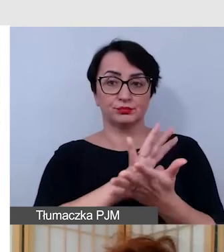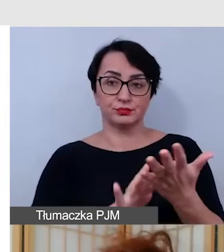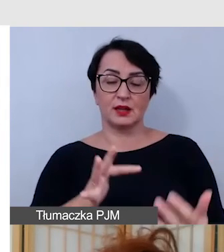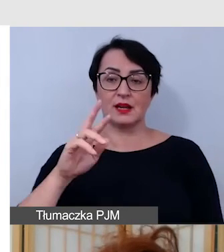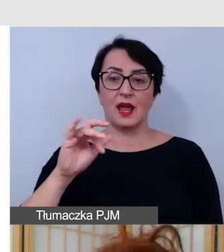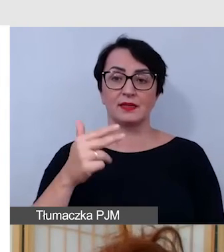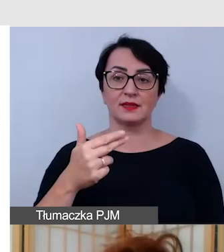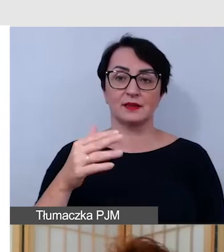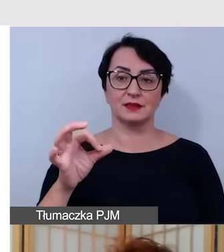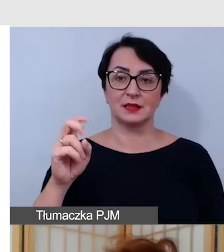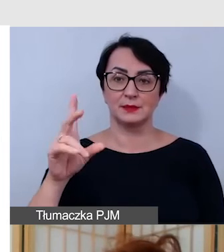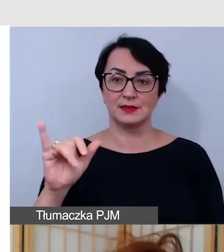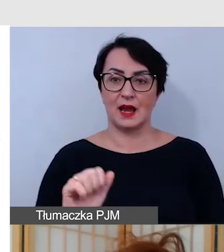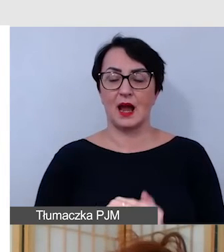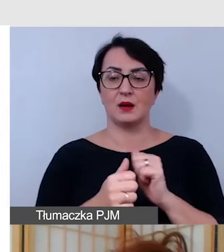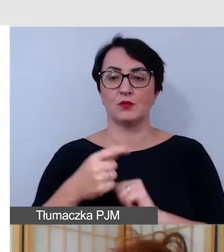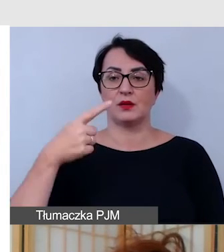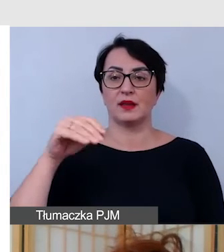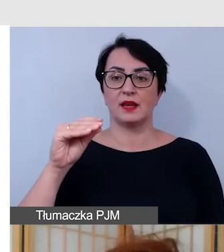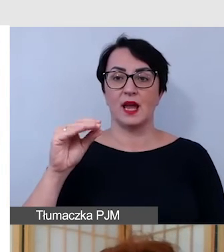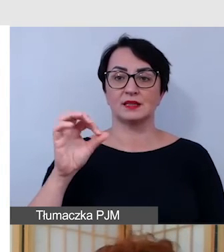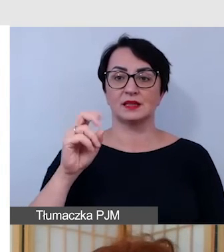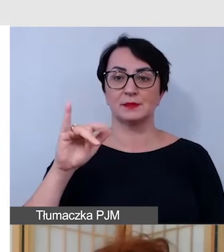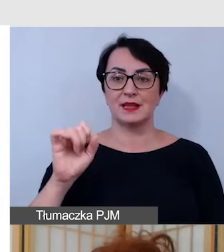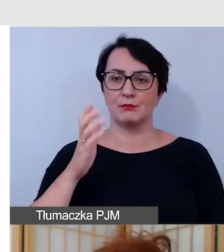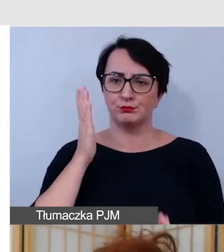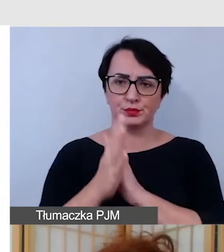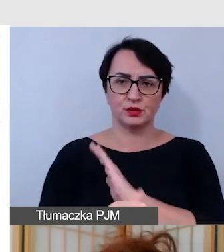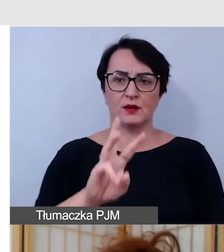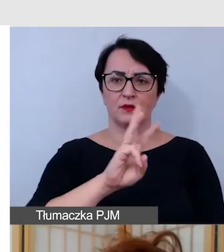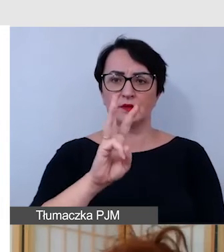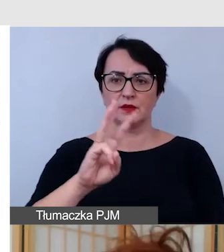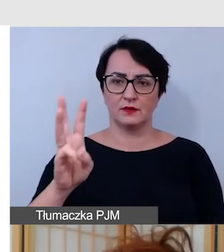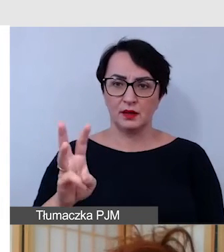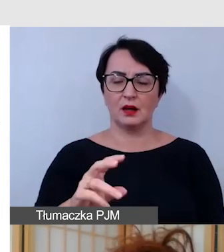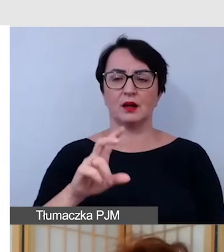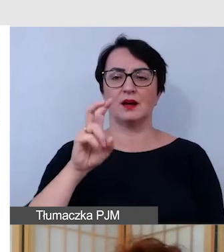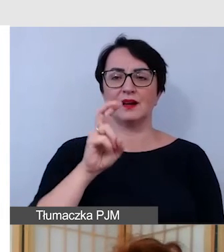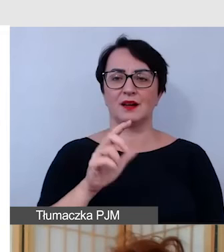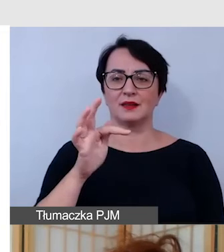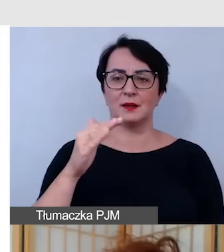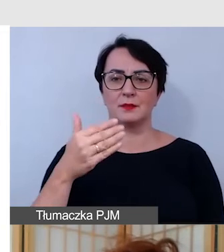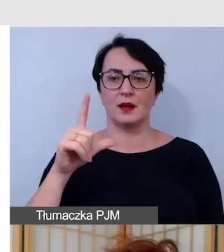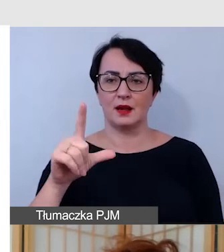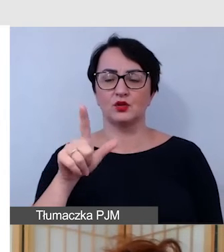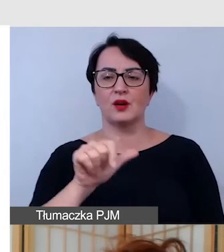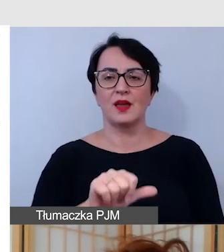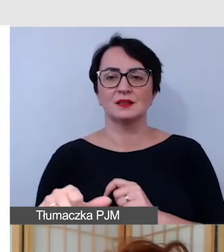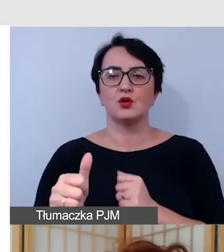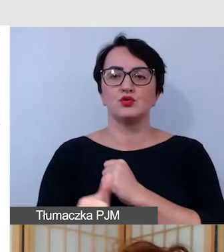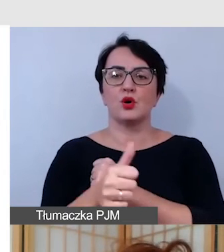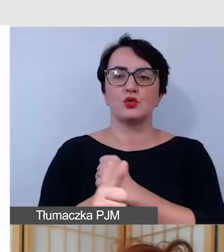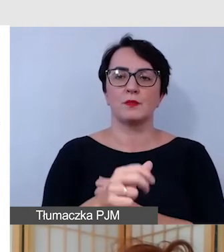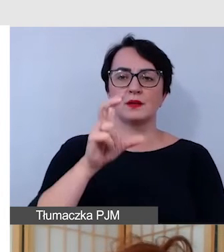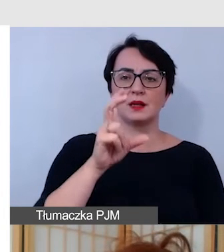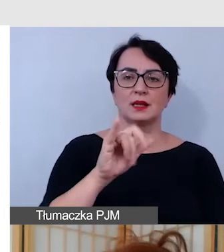deskrypcje bezpośrednio na stronie internetowej w takim tak zwanym HTML-u jako właśnie dokument hipertekstowy jest